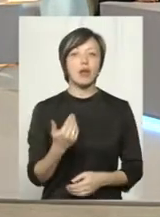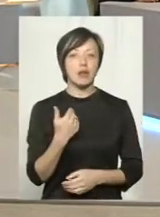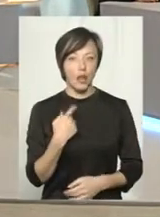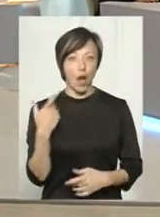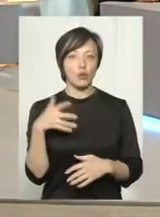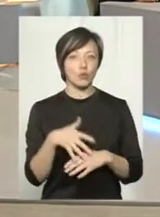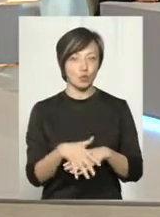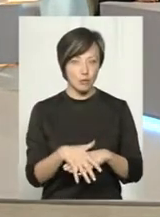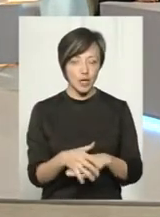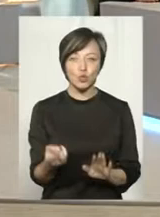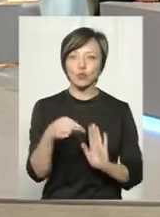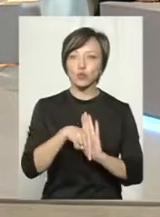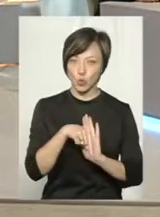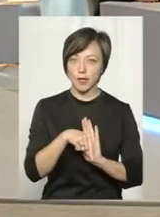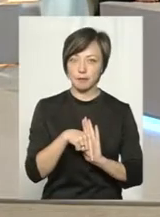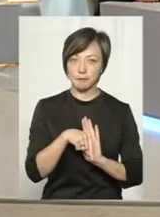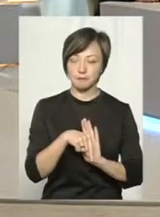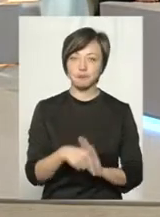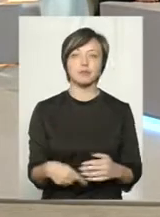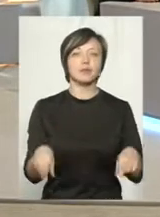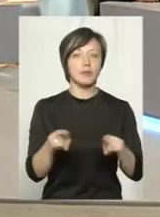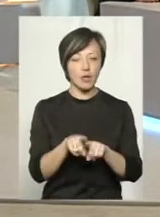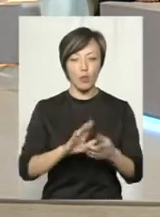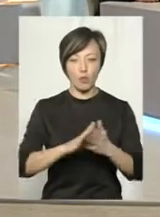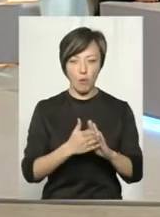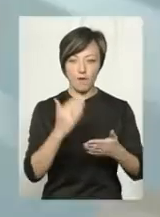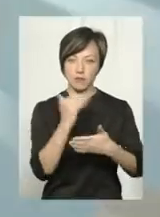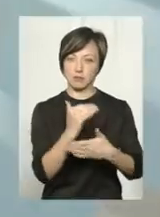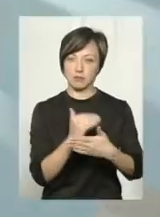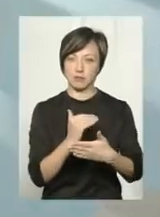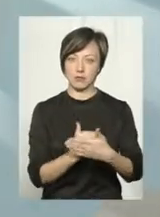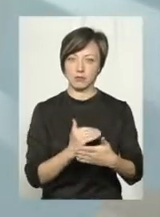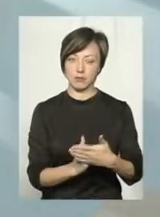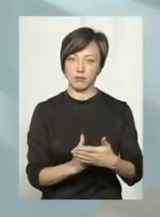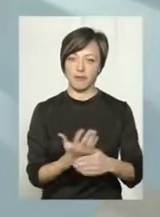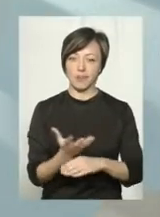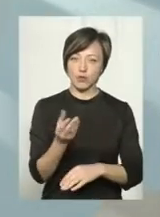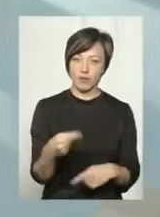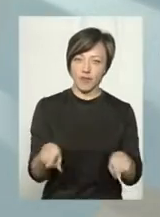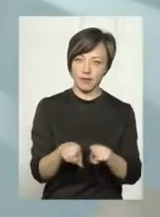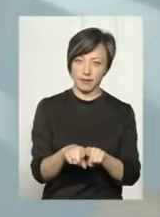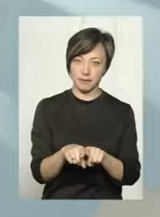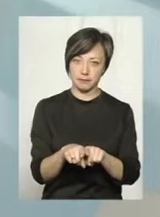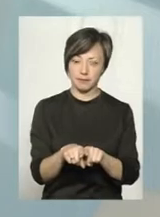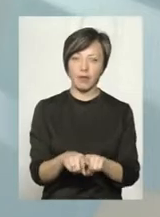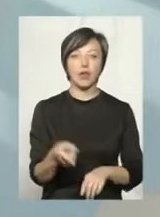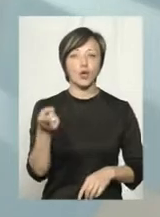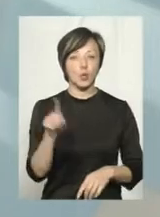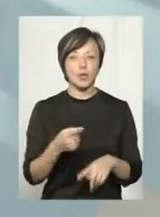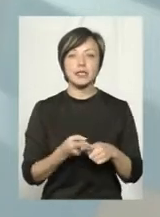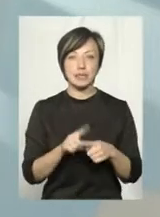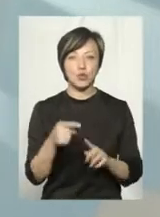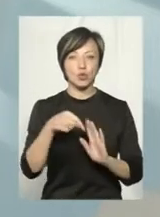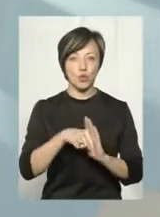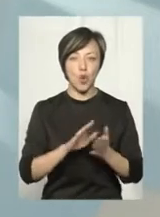розумію суть. Отакі умови, отаке фінансування. Тоді це суть